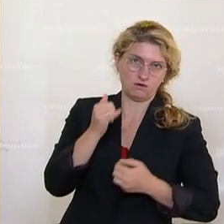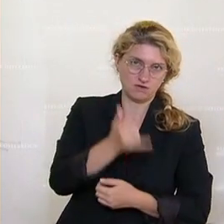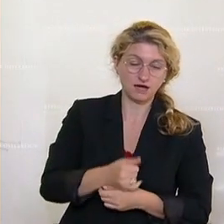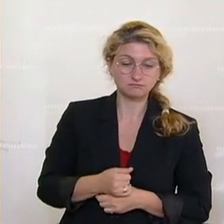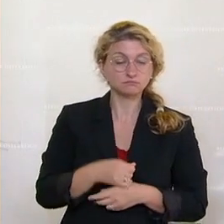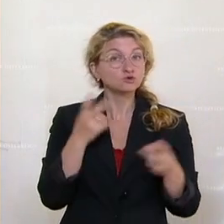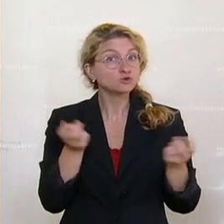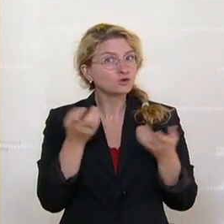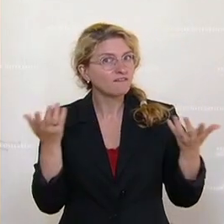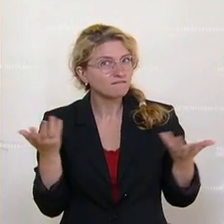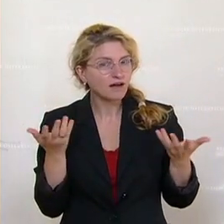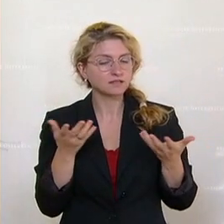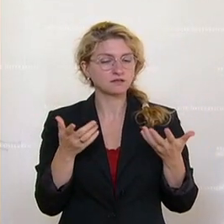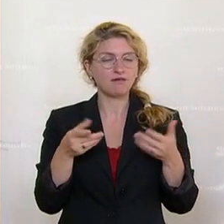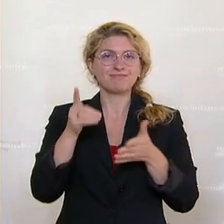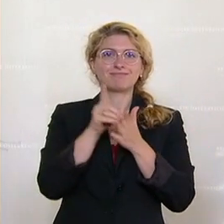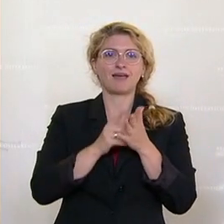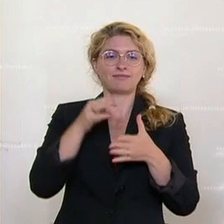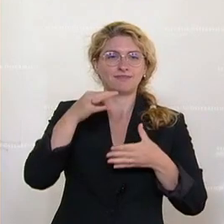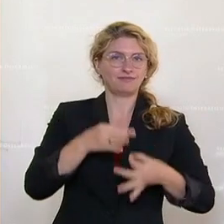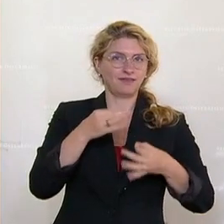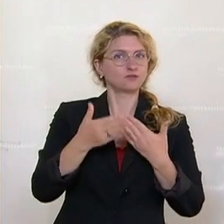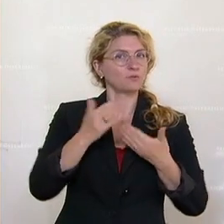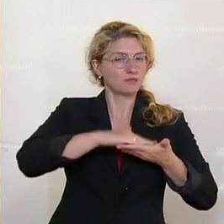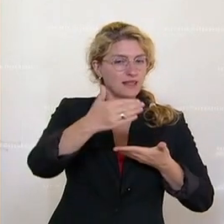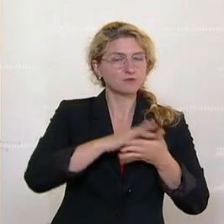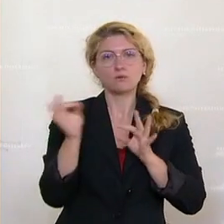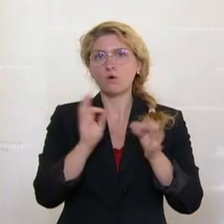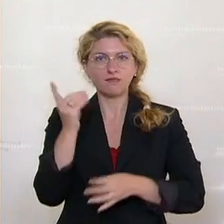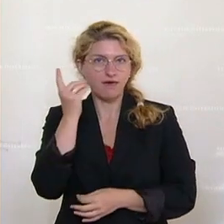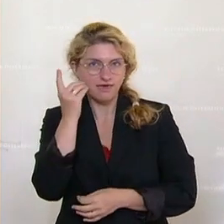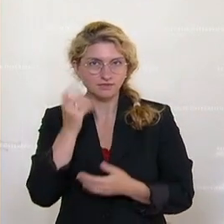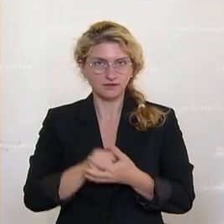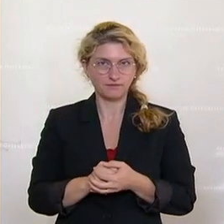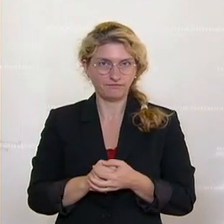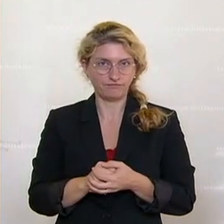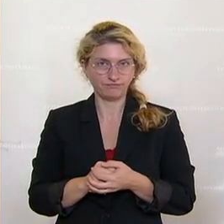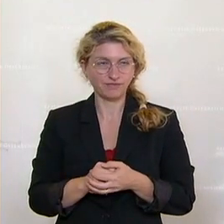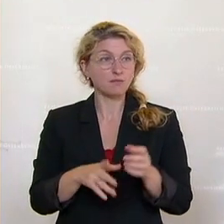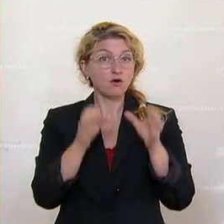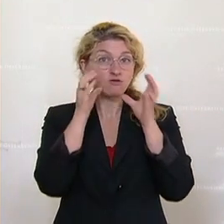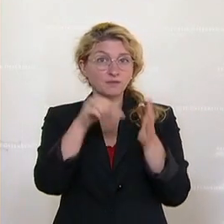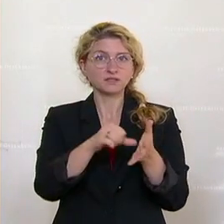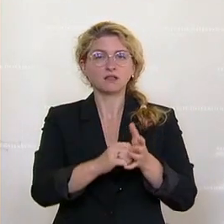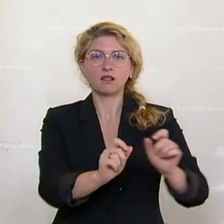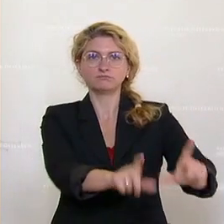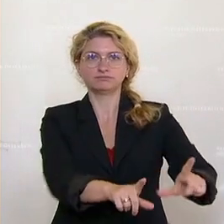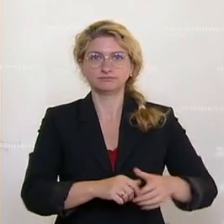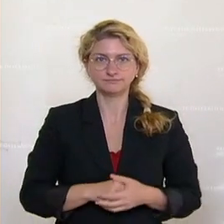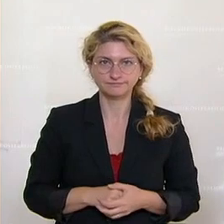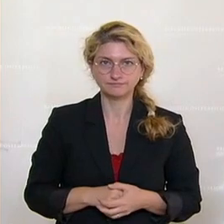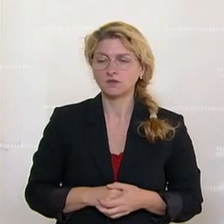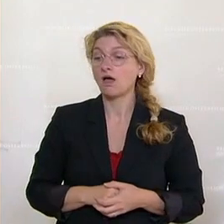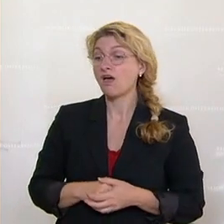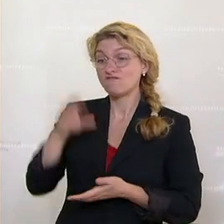Datenträger wie das Telefon oder das Notebook. Das man aber gleich liegen lässt in der ÖVP-Zentrale. In der Wohnung